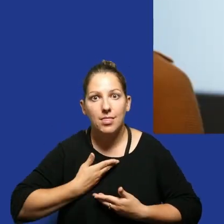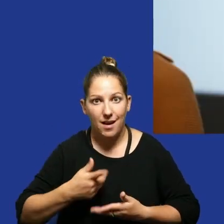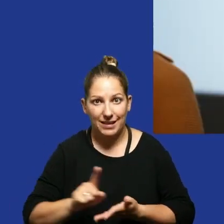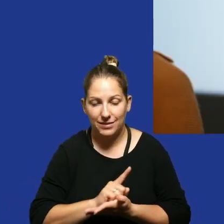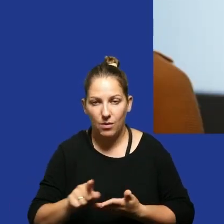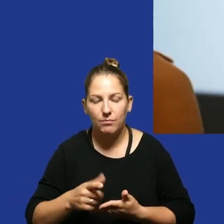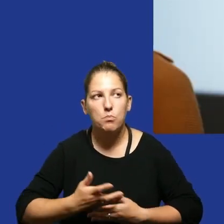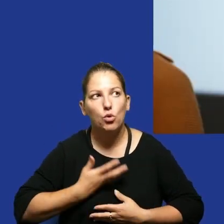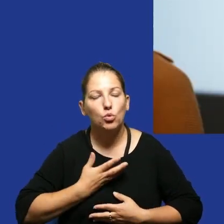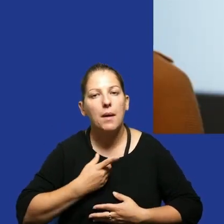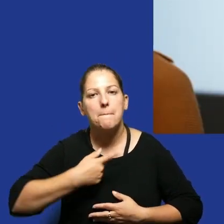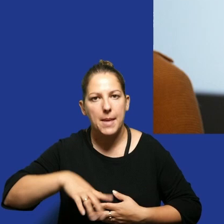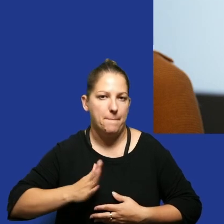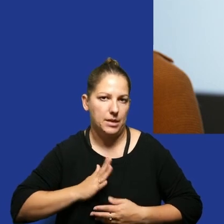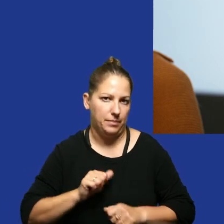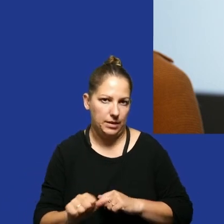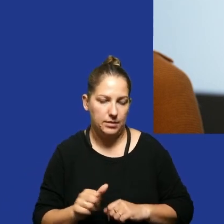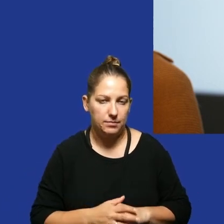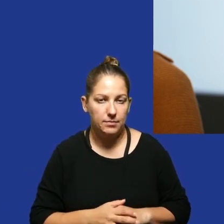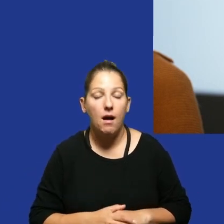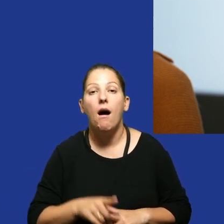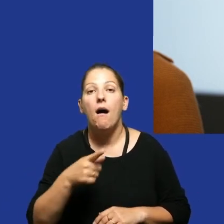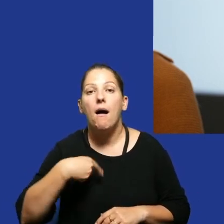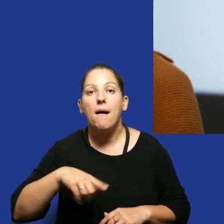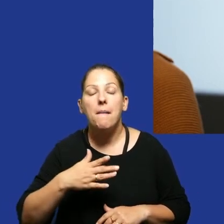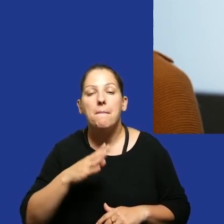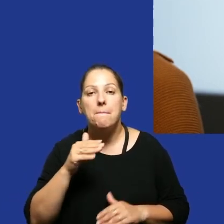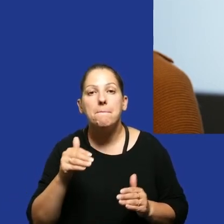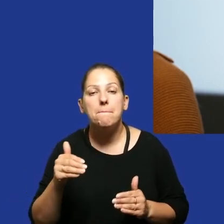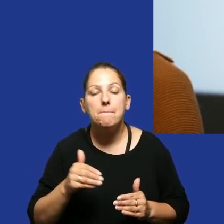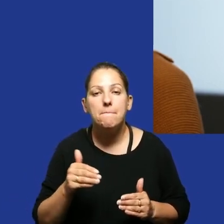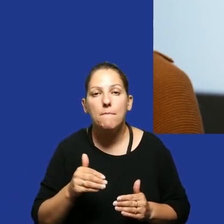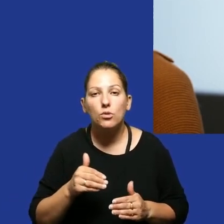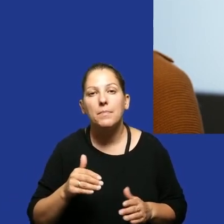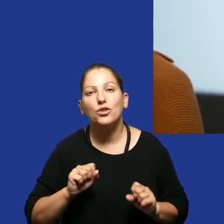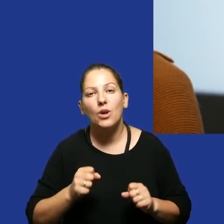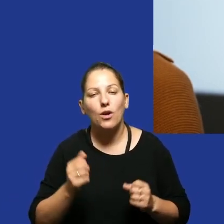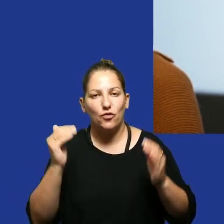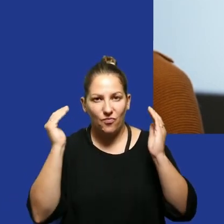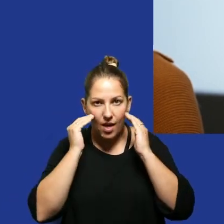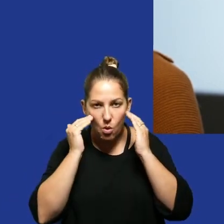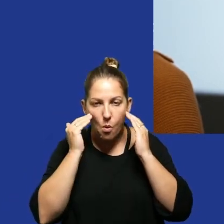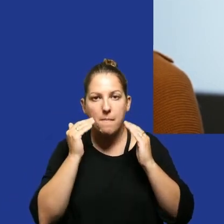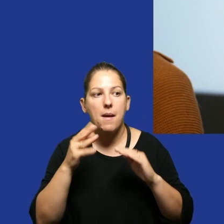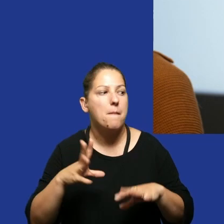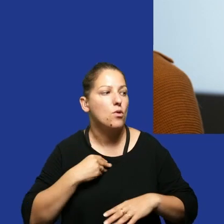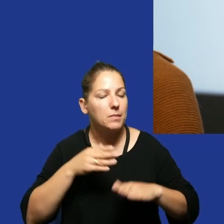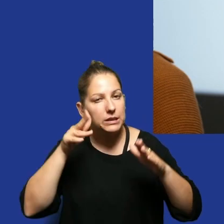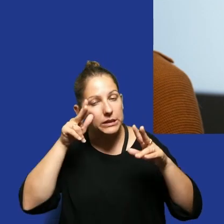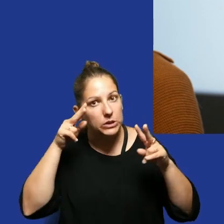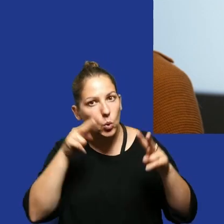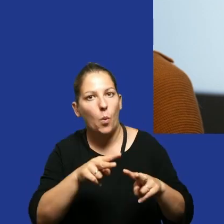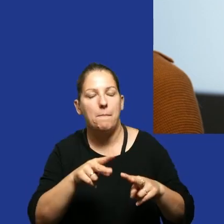takie poczucie, że jesteśmy bezpieczni. I że możemy działać świadomie i możemy się skupić na